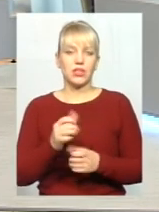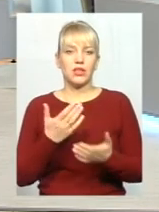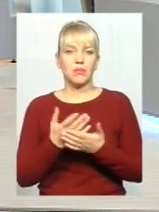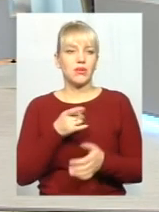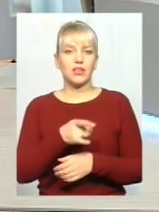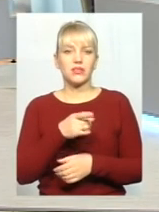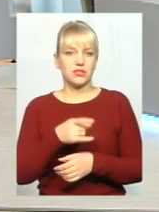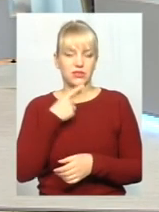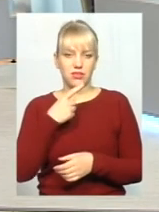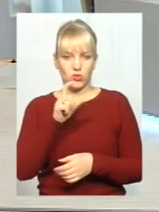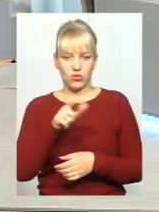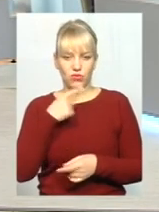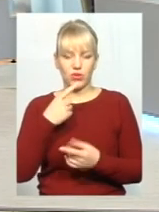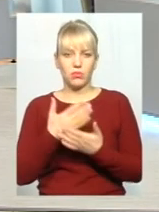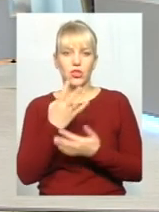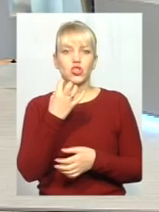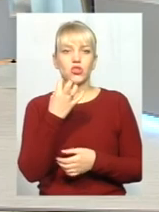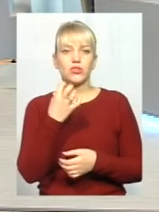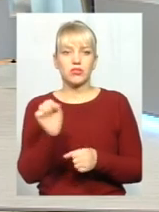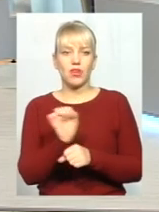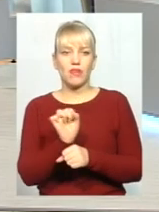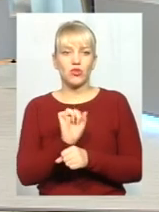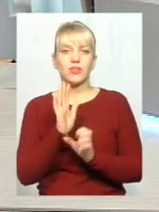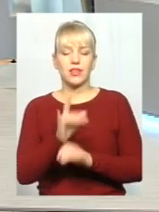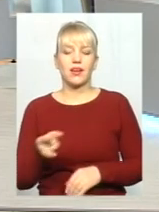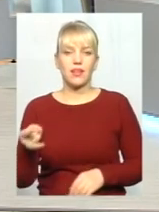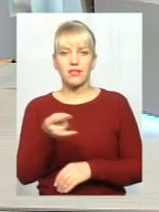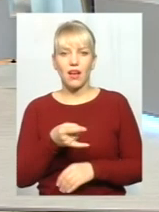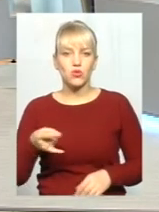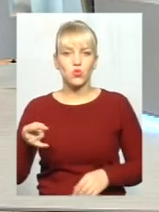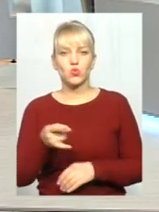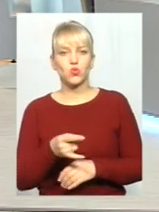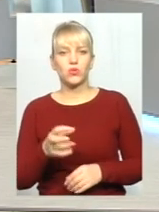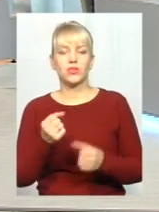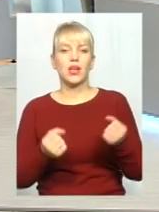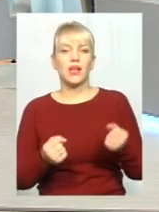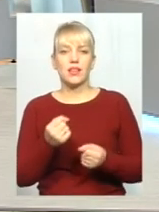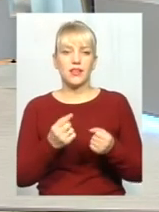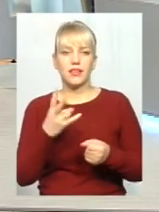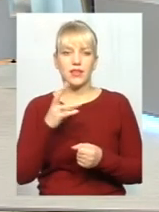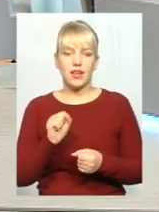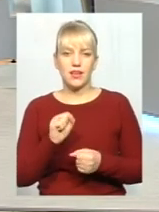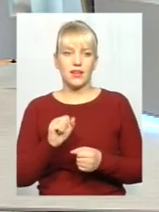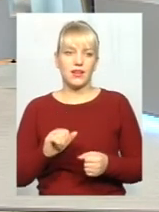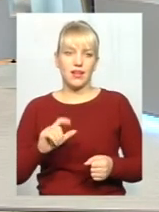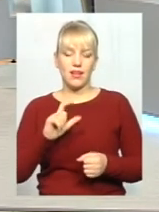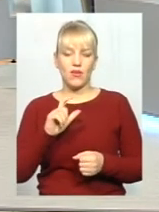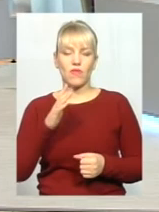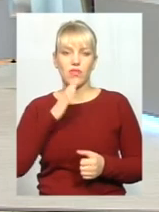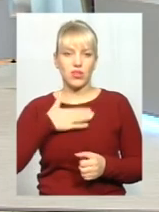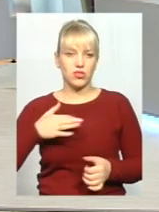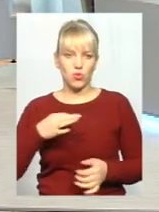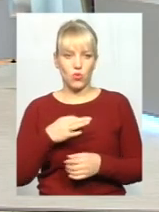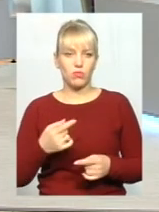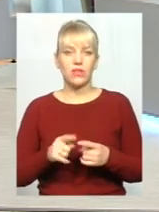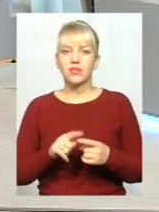таксістів казати, то близько 400 автомобілів тільки таксують на євро-номерах по території області. Вона теж, я думаю, досить маленька, тому